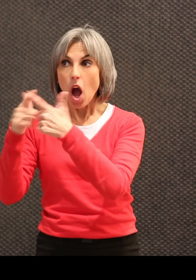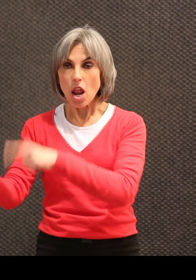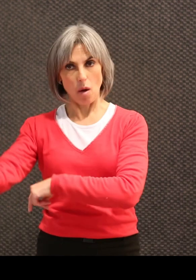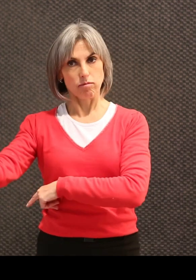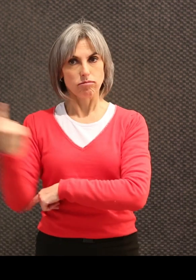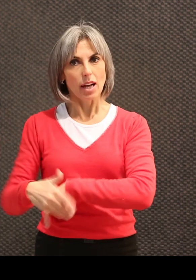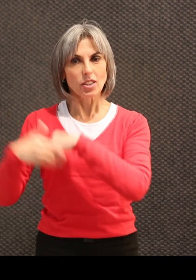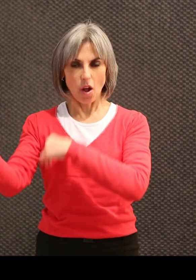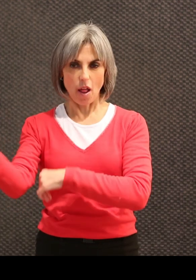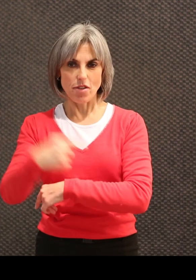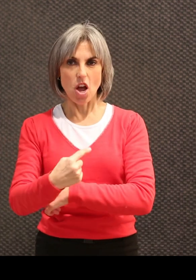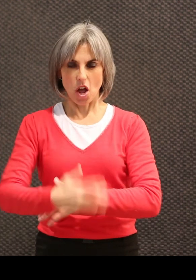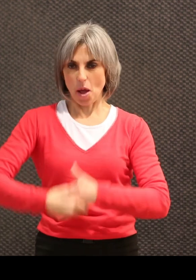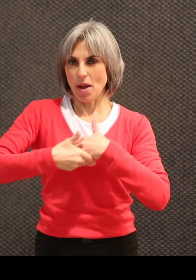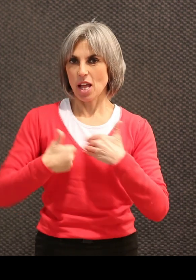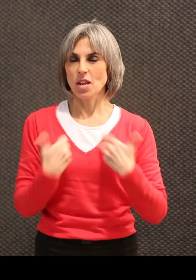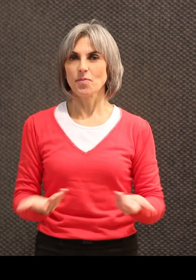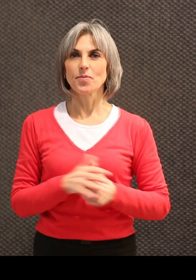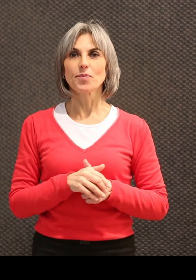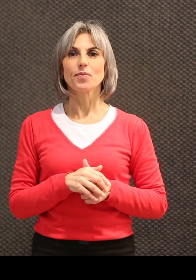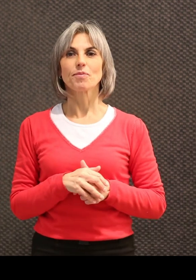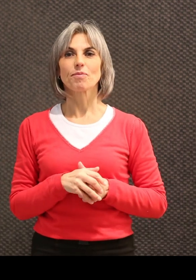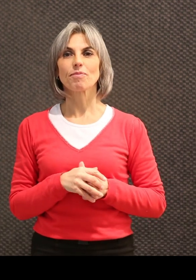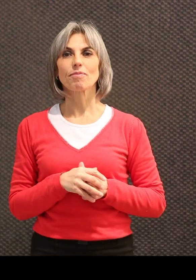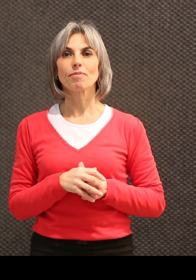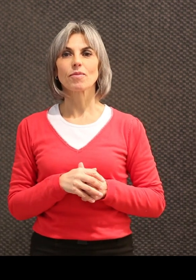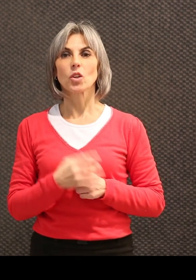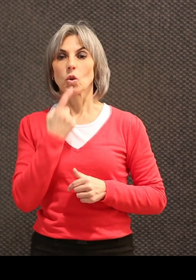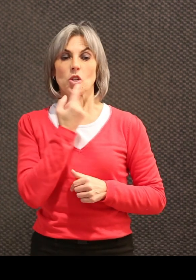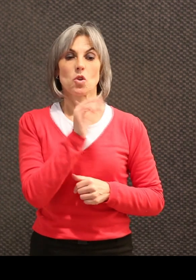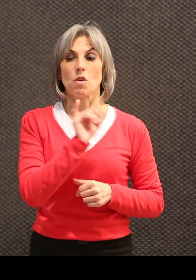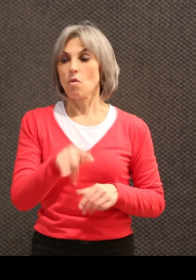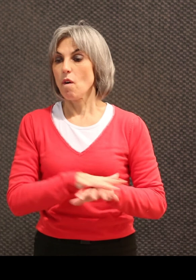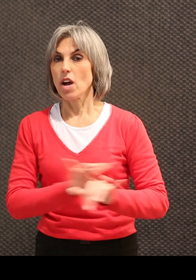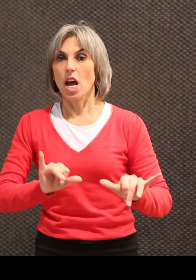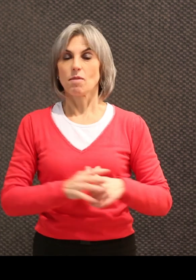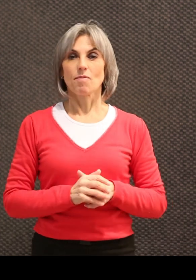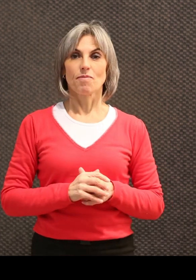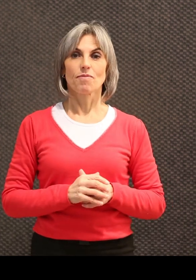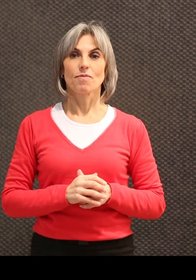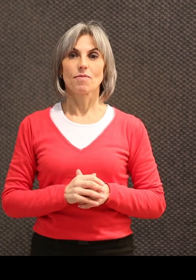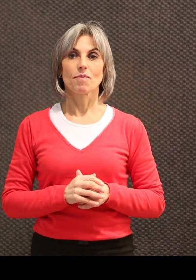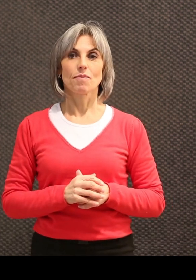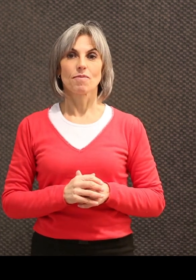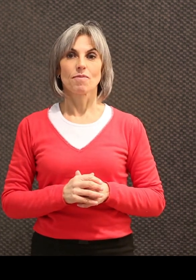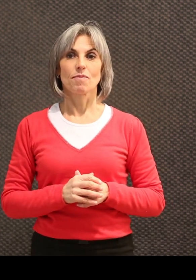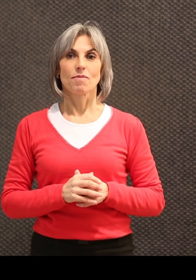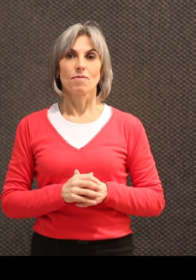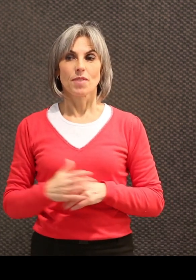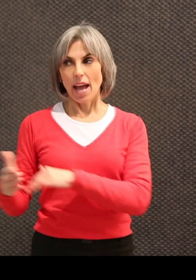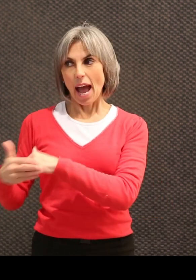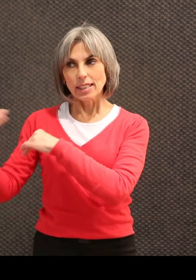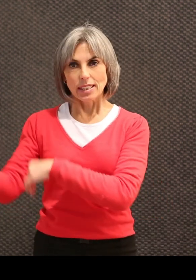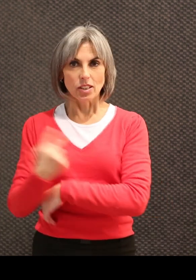elle vient, je crois que je lui dis l'acte que j'ai besoin, et donc l